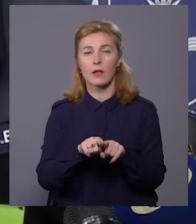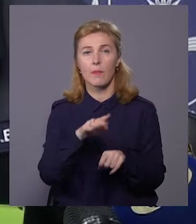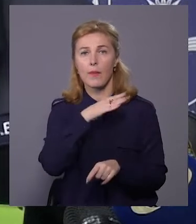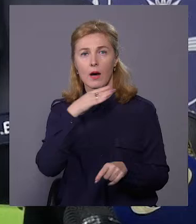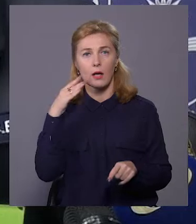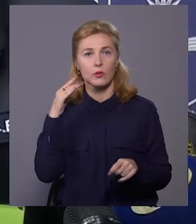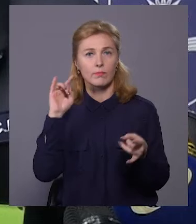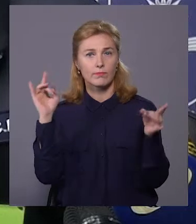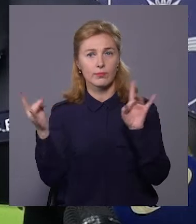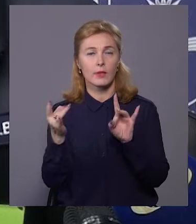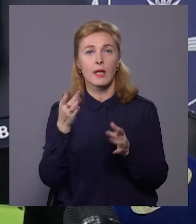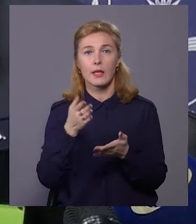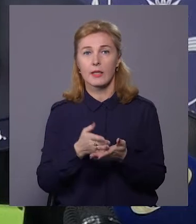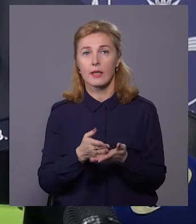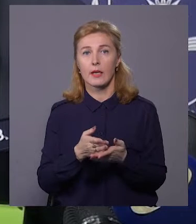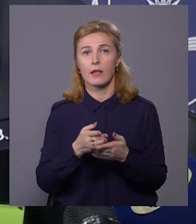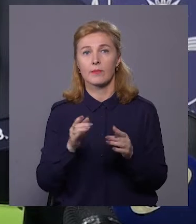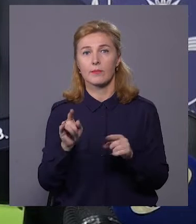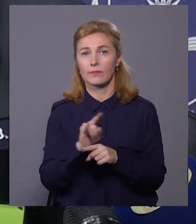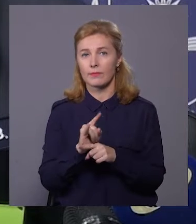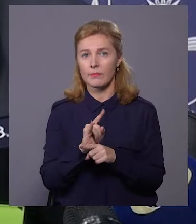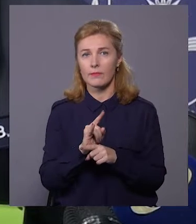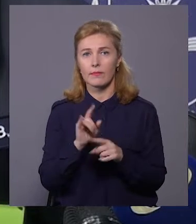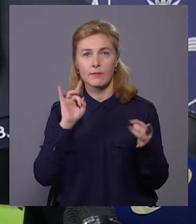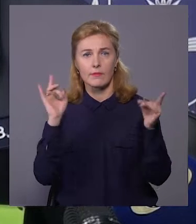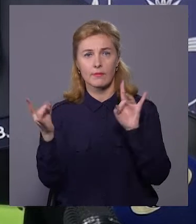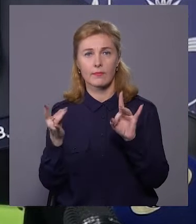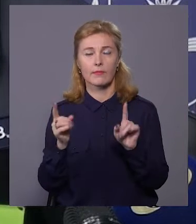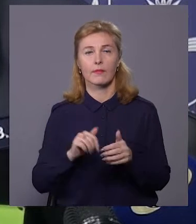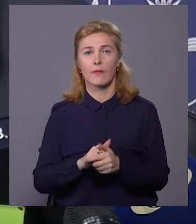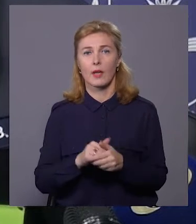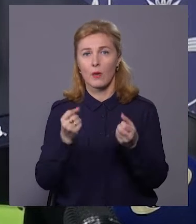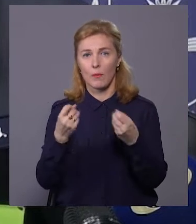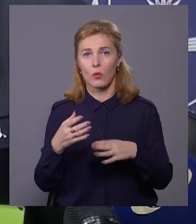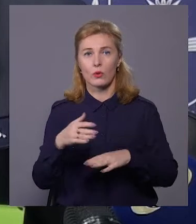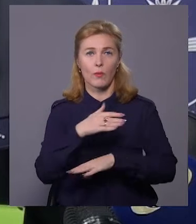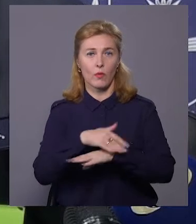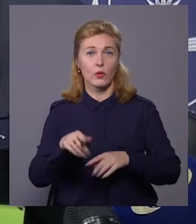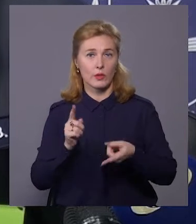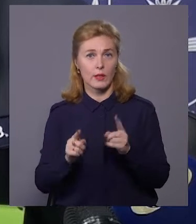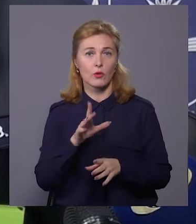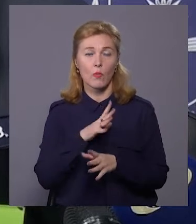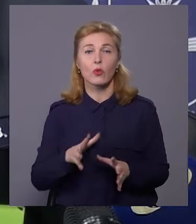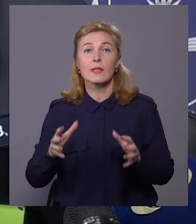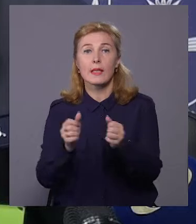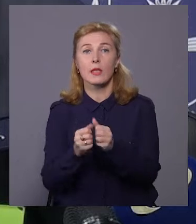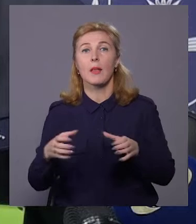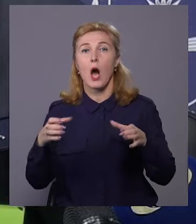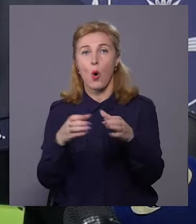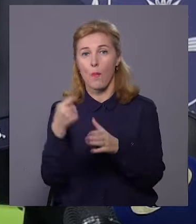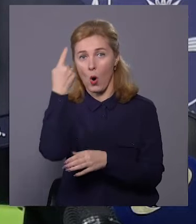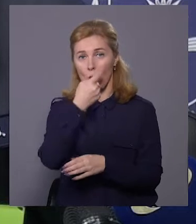ходять диверсійні групи просто по вулиці. Дійсно, була затримана група осіб,